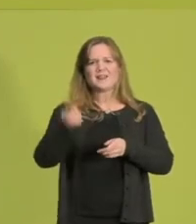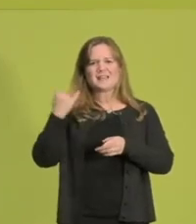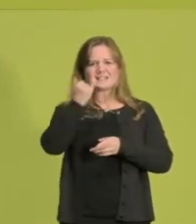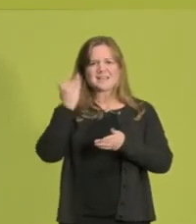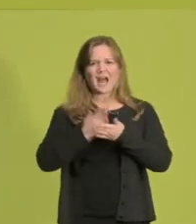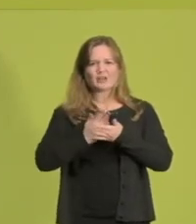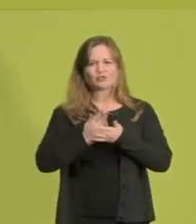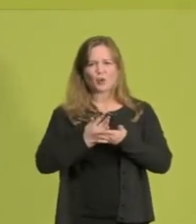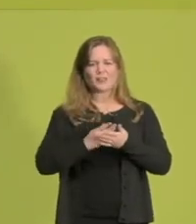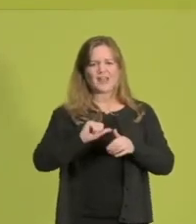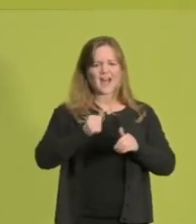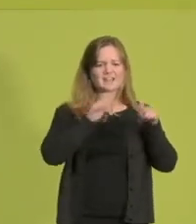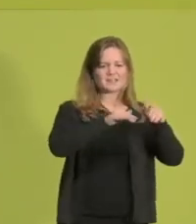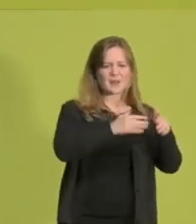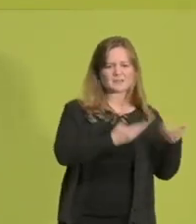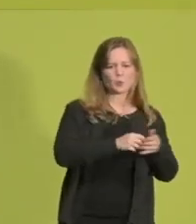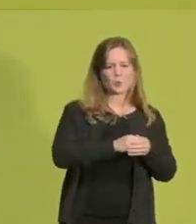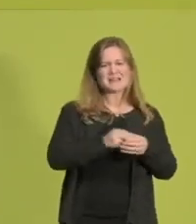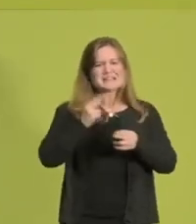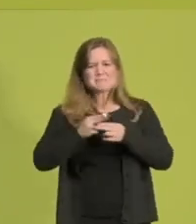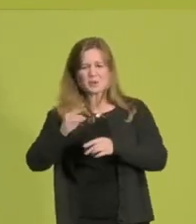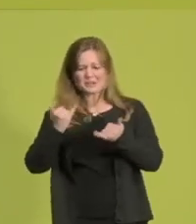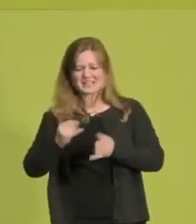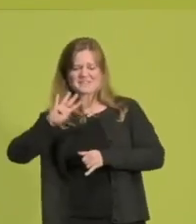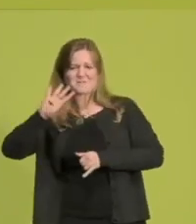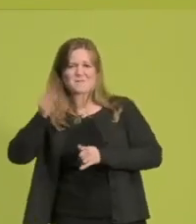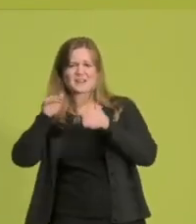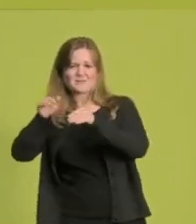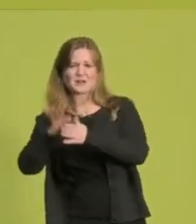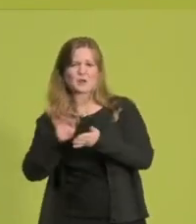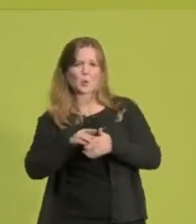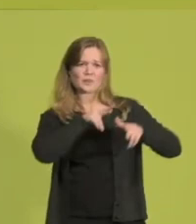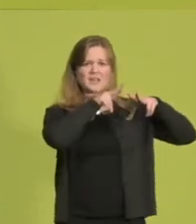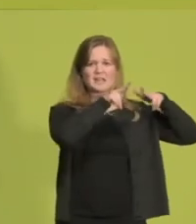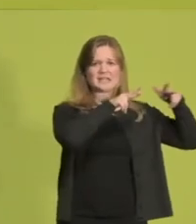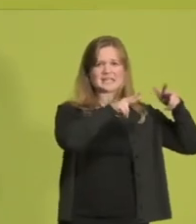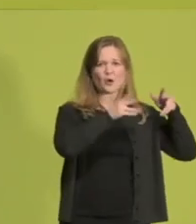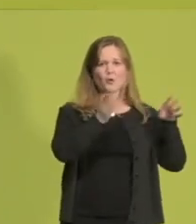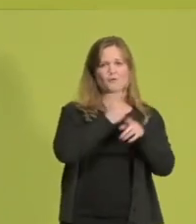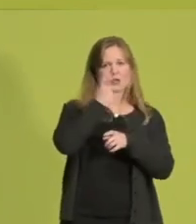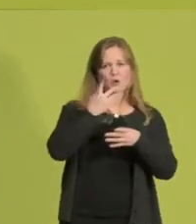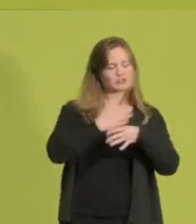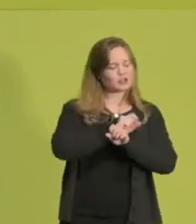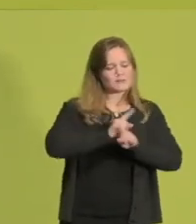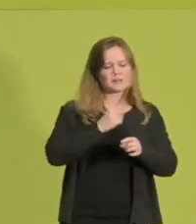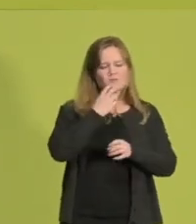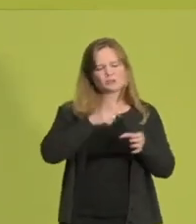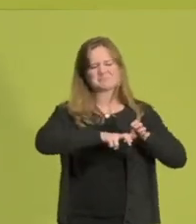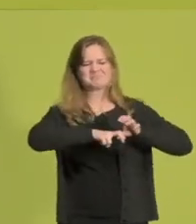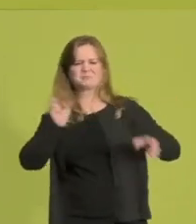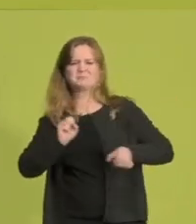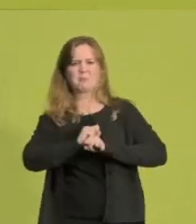die vierte Welle bekämpft wird, weil eine Landesregierung schon wieder versäumt hat, Vorsorge zu betreiben. Ich will, wir da rauskommen.